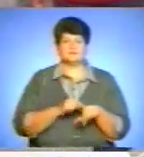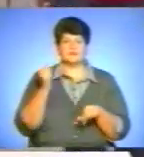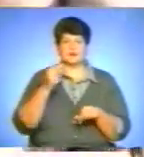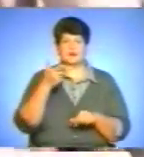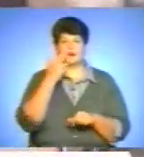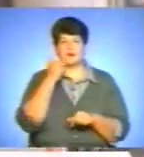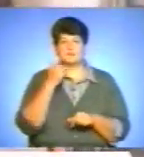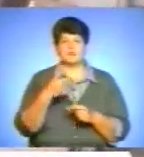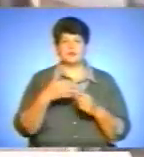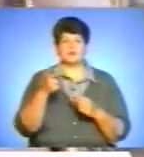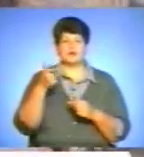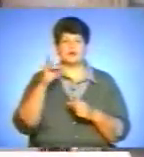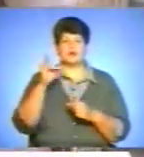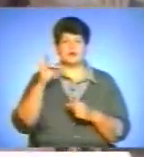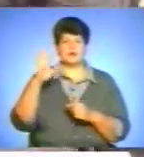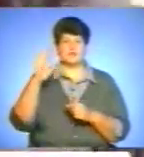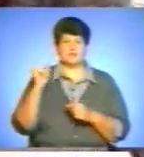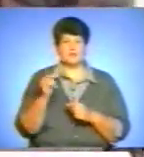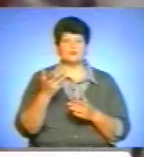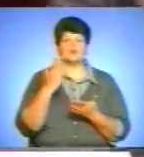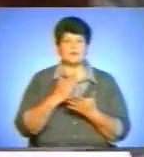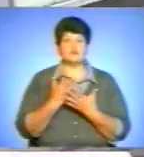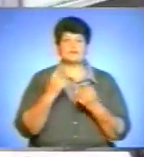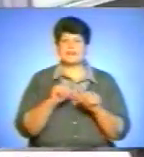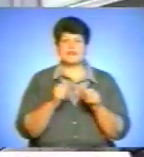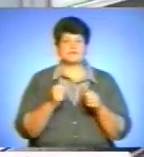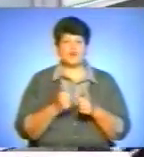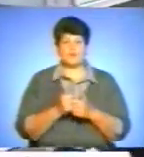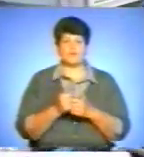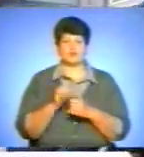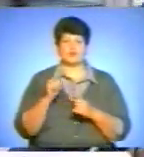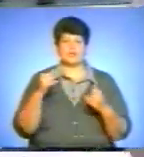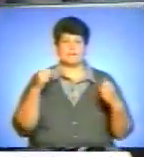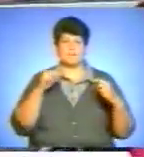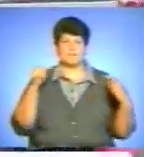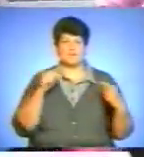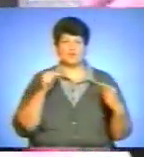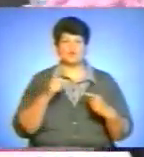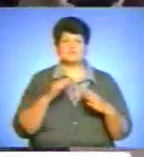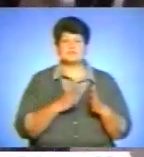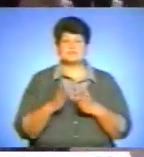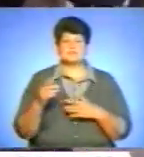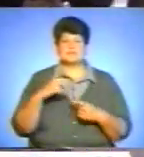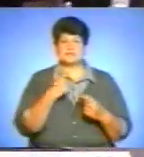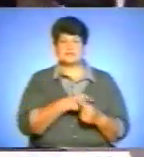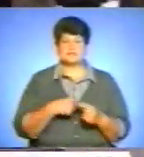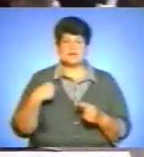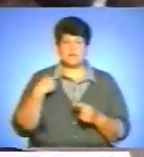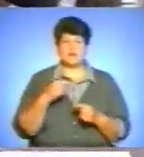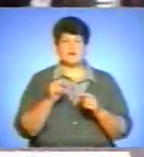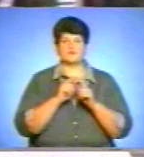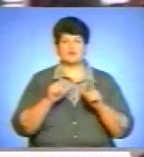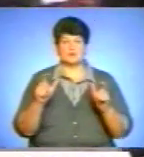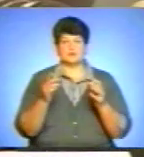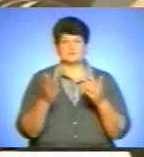гострих респіраторних вірусних інфекцій, бо мають ще не сформовану імунну систему. А в шкільних колективах і дитячих садочках контактують